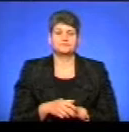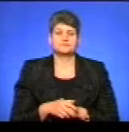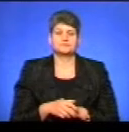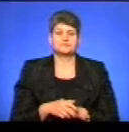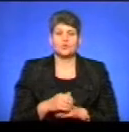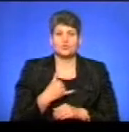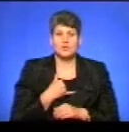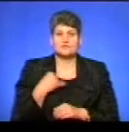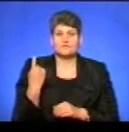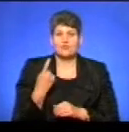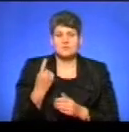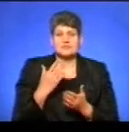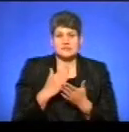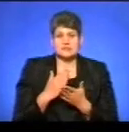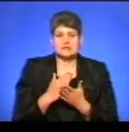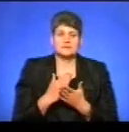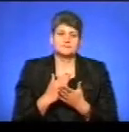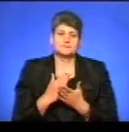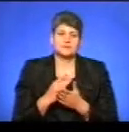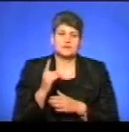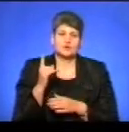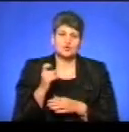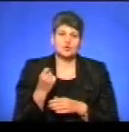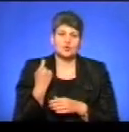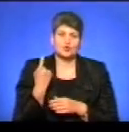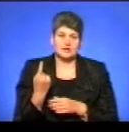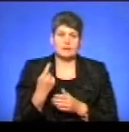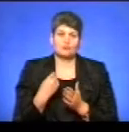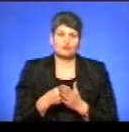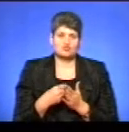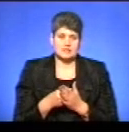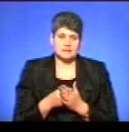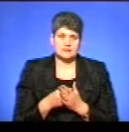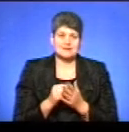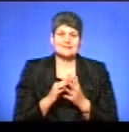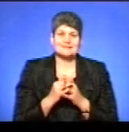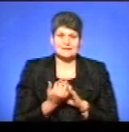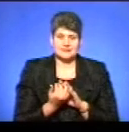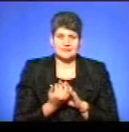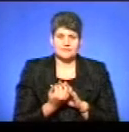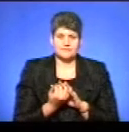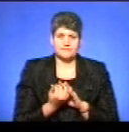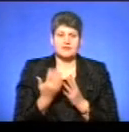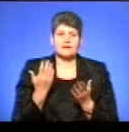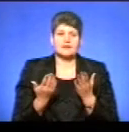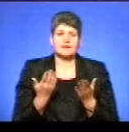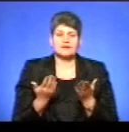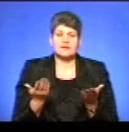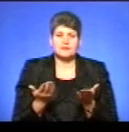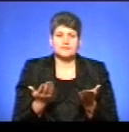У нас в області є 101 бюджет сільський, який,